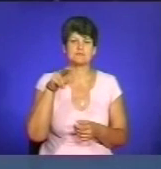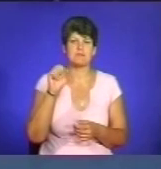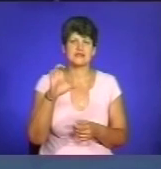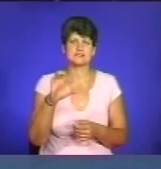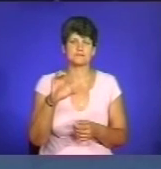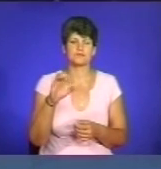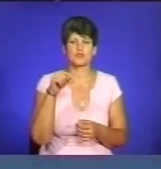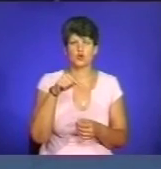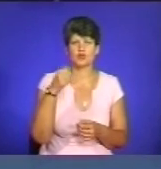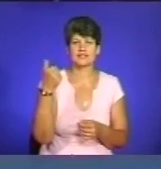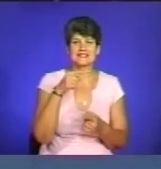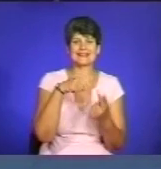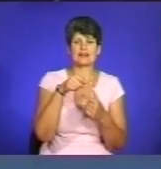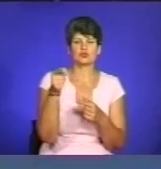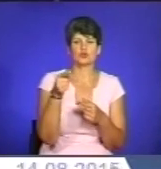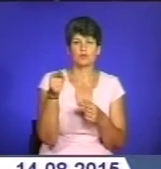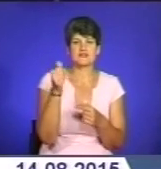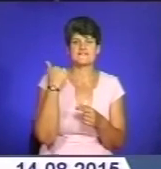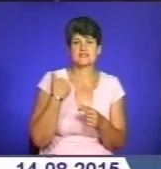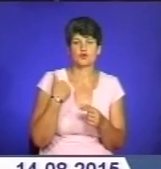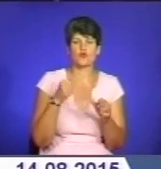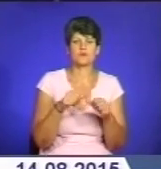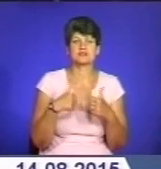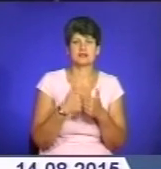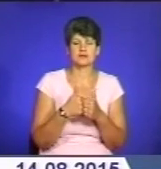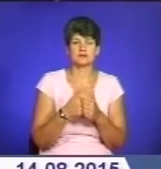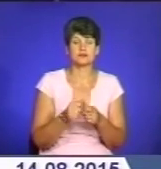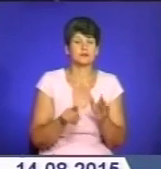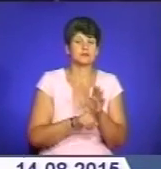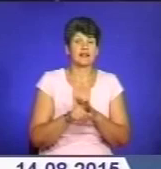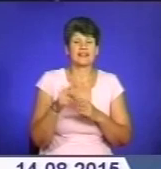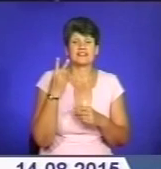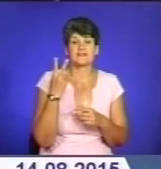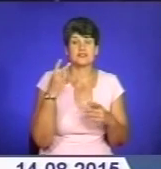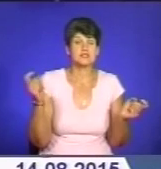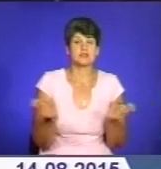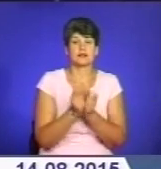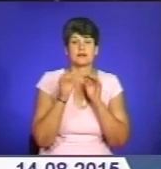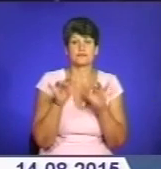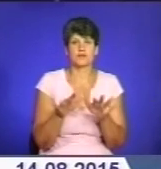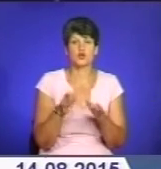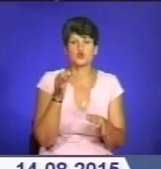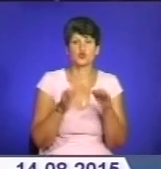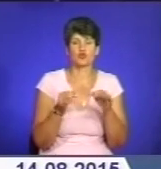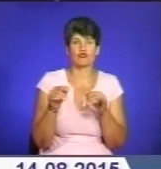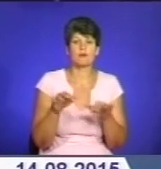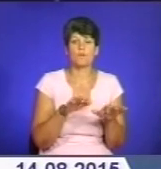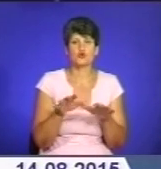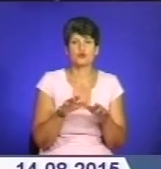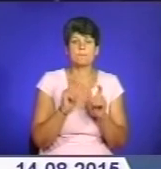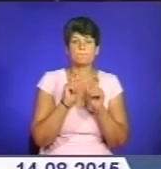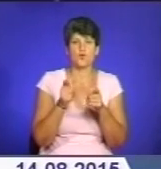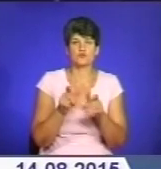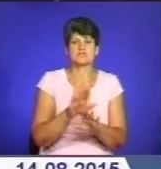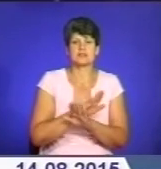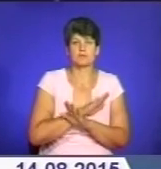Цього тижня навколо Тернопільського військового комісаріату розгорілись дві скандальні справи. Судовий позов депутата та повістка загиблому